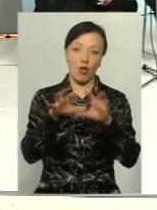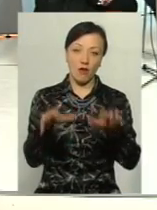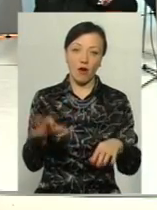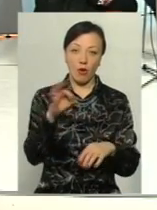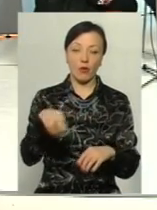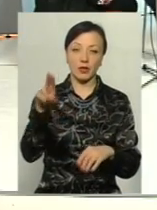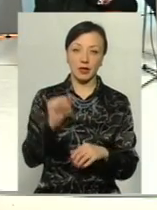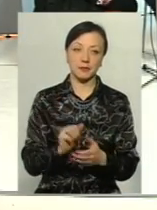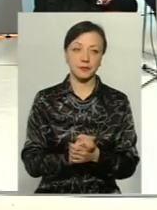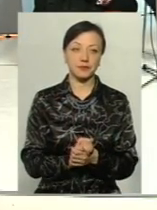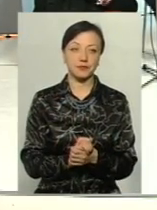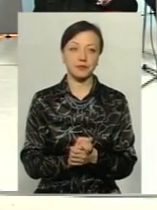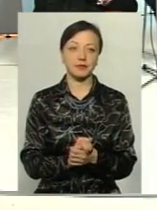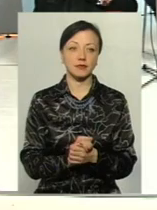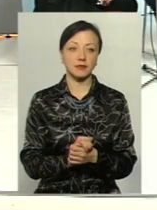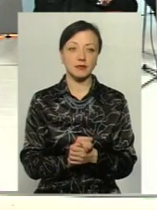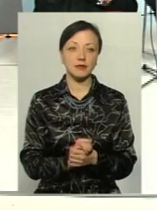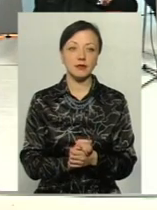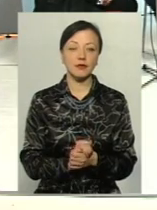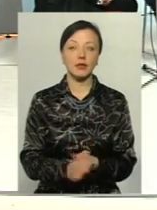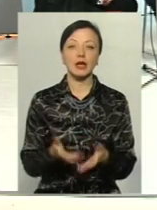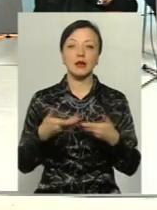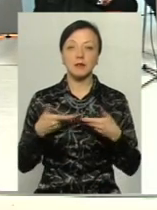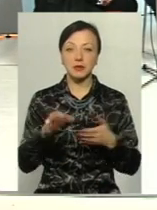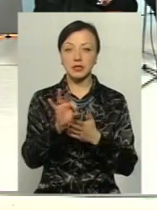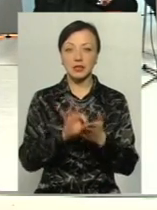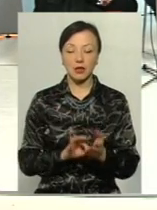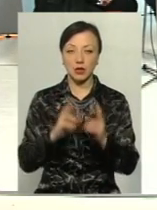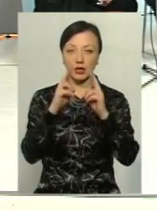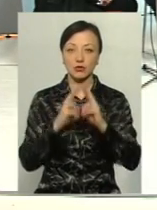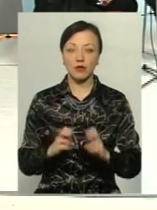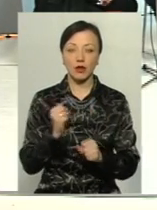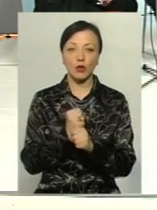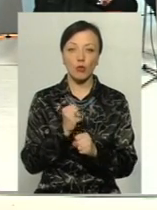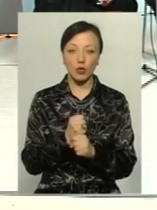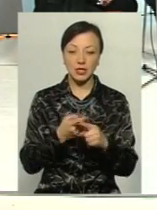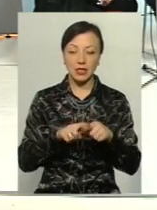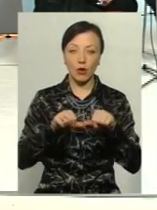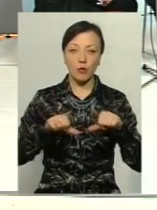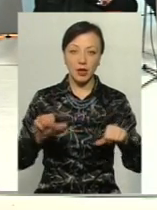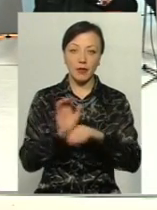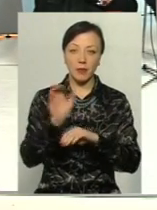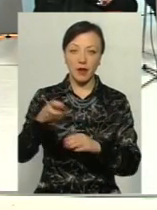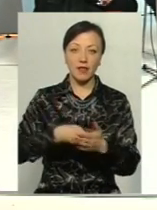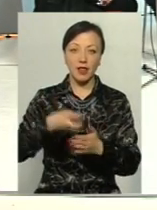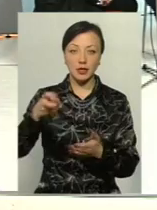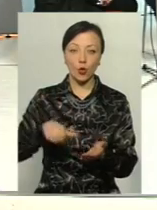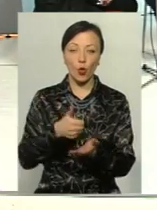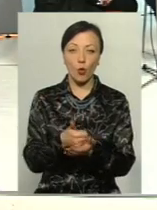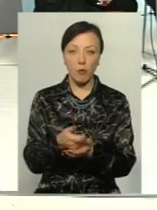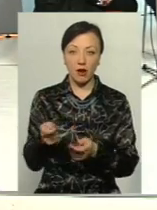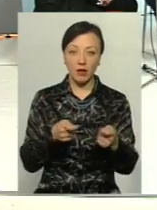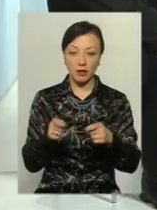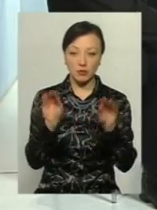додавити, що ми зразу, як проаналізували роботу цієї комісії, яка обирала документи, ми зразу направили лист дубернатору, де описали